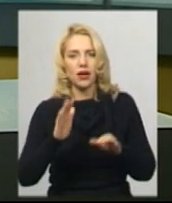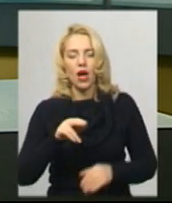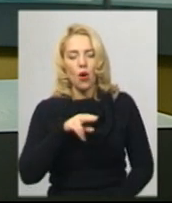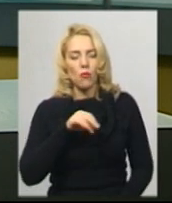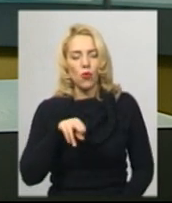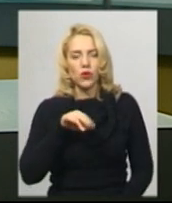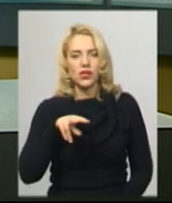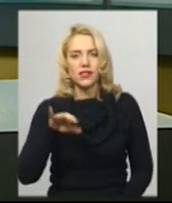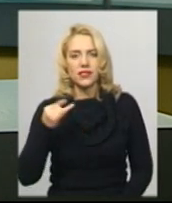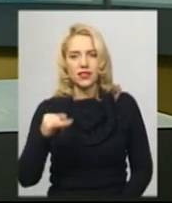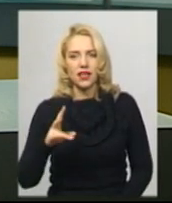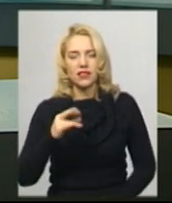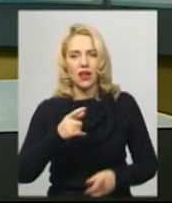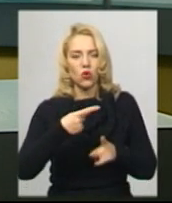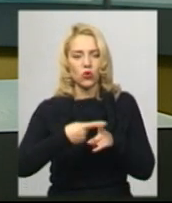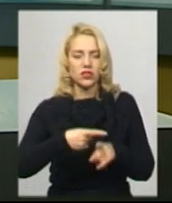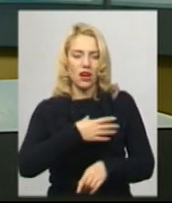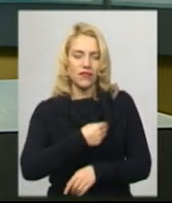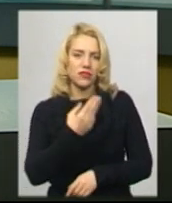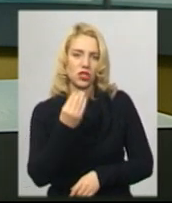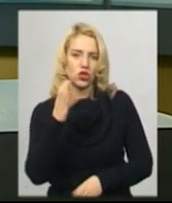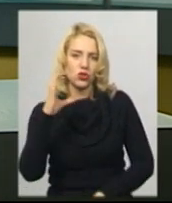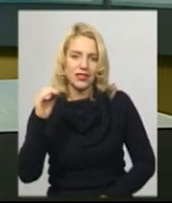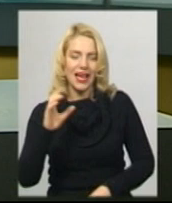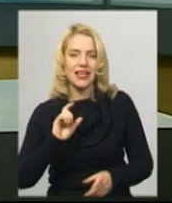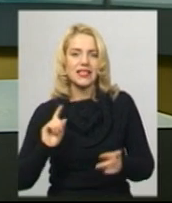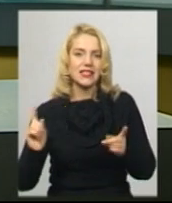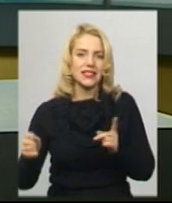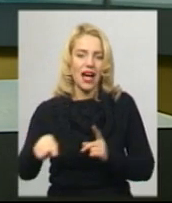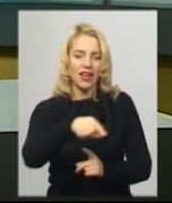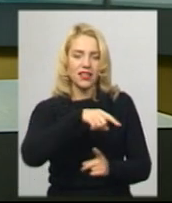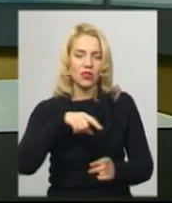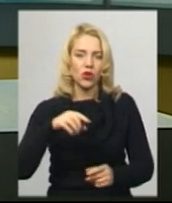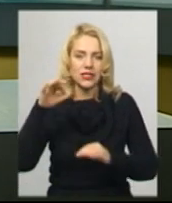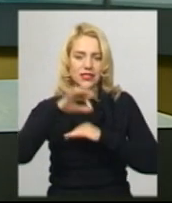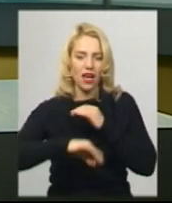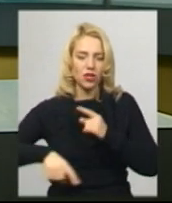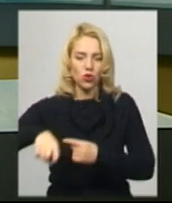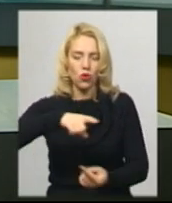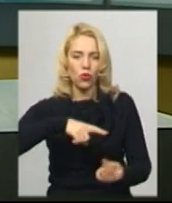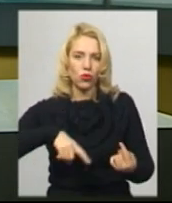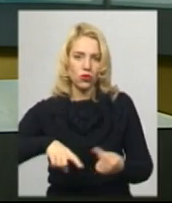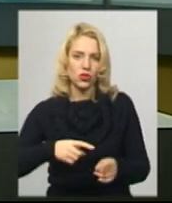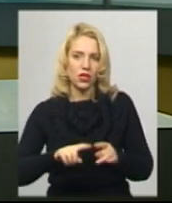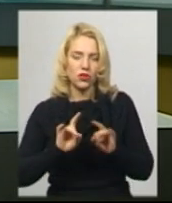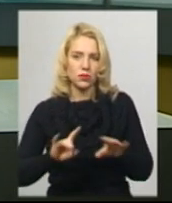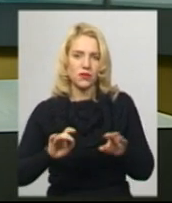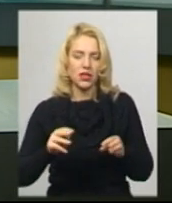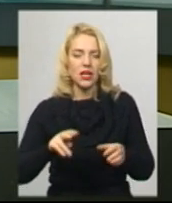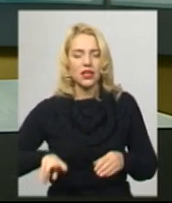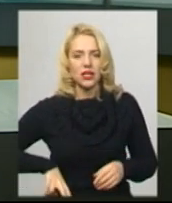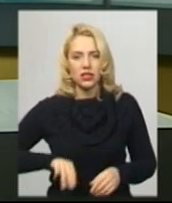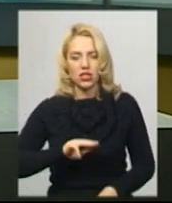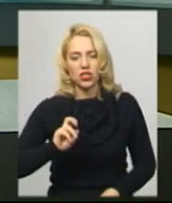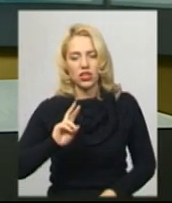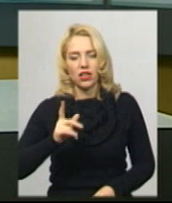львівського шосе та вулиці Західноокружна. Про це розповів начальник міського управління житлово-комунального господарства Василь Новачук та додає, що